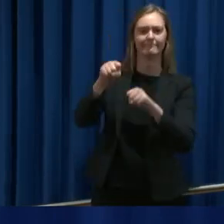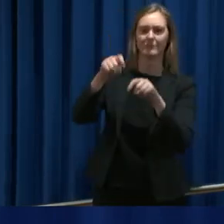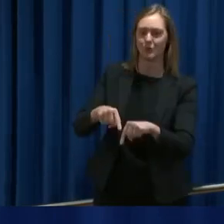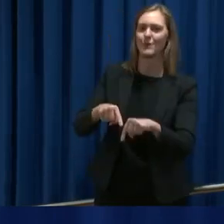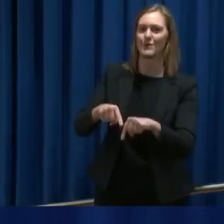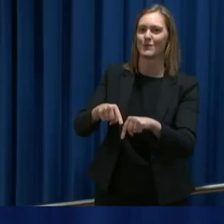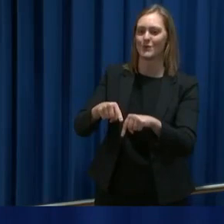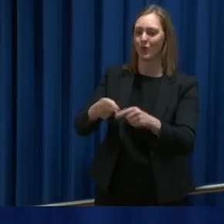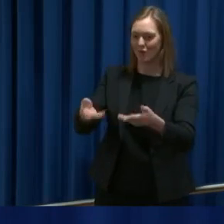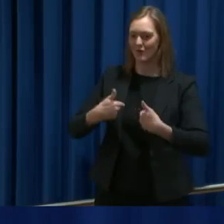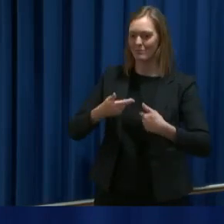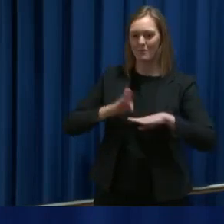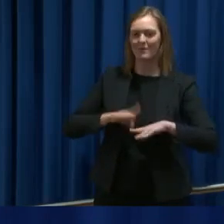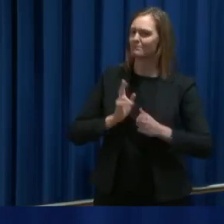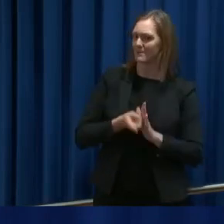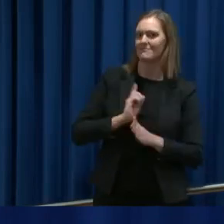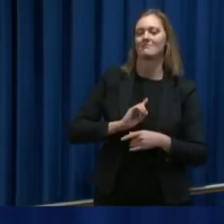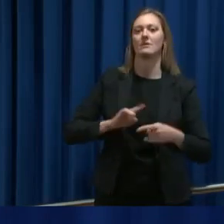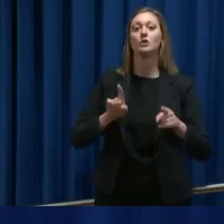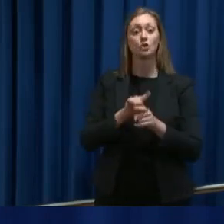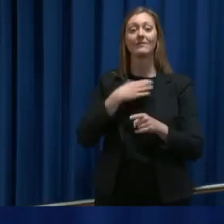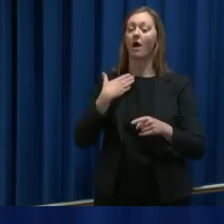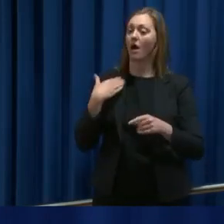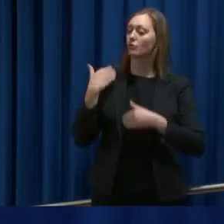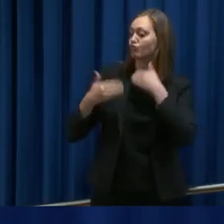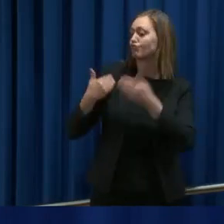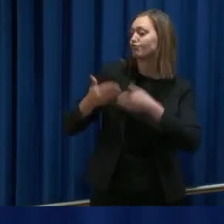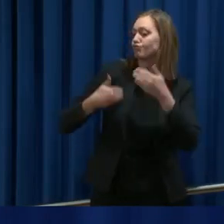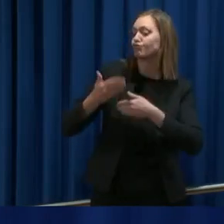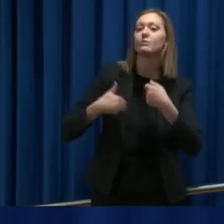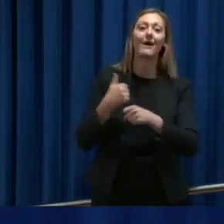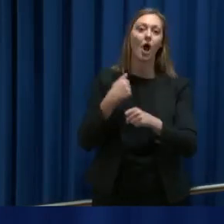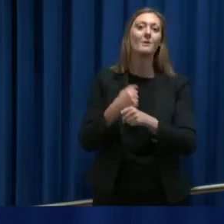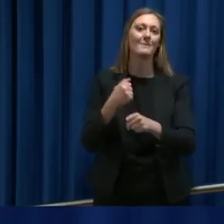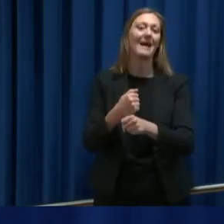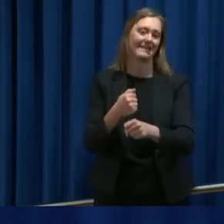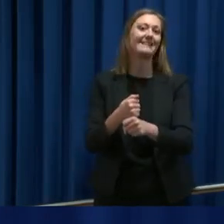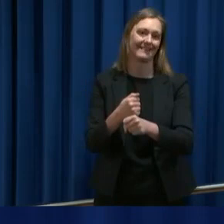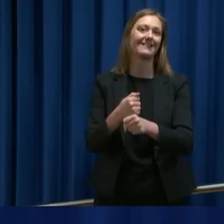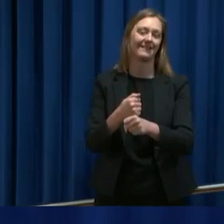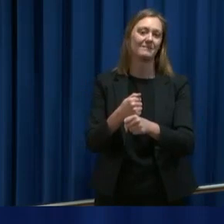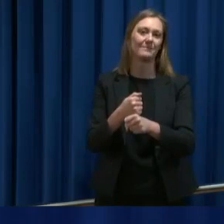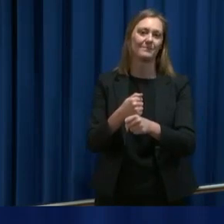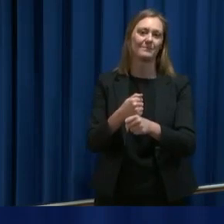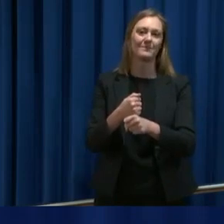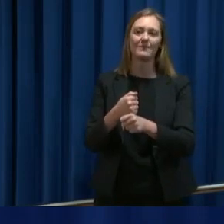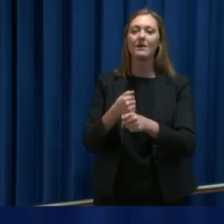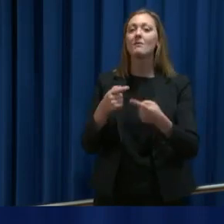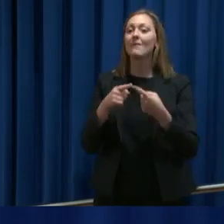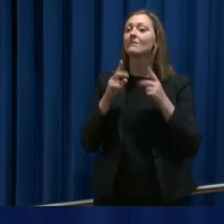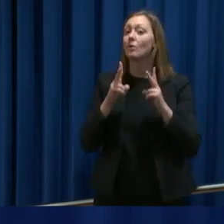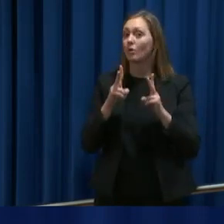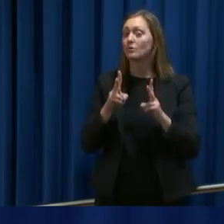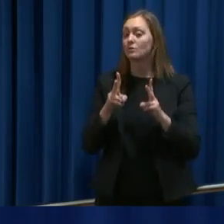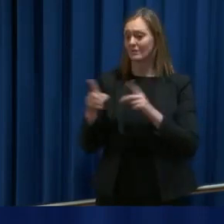så rask få det på plass nå. Så det er jo et arbeid som vi har hatt under, altså en sak vi har hatt under arbeid, men som har vært også